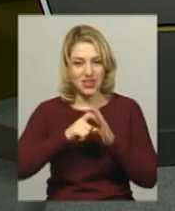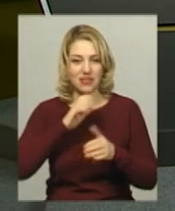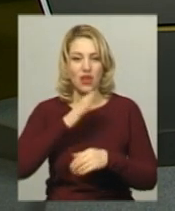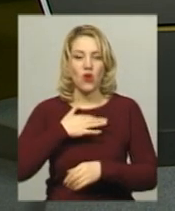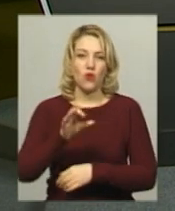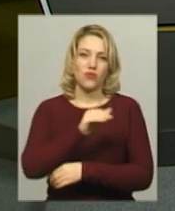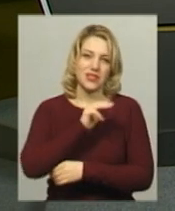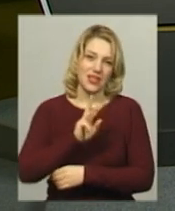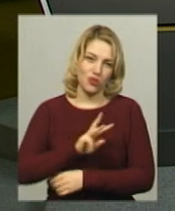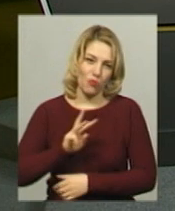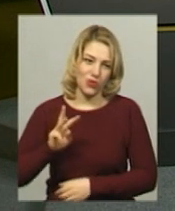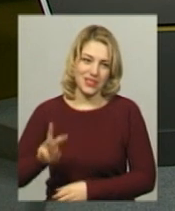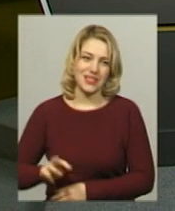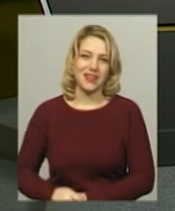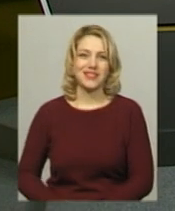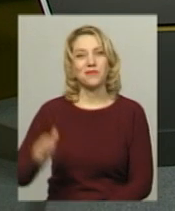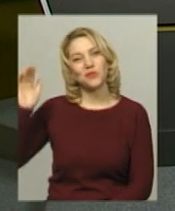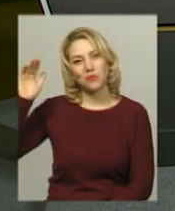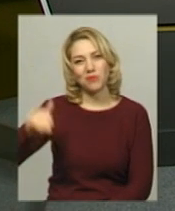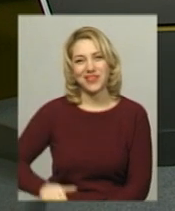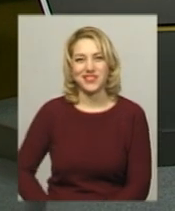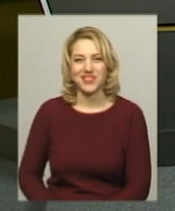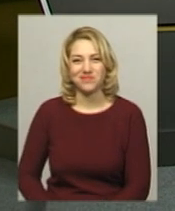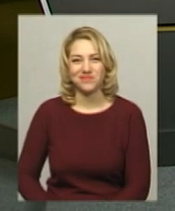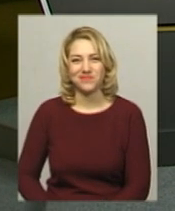офіційному сайті та на сторінці у Фейсбук. Побачимось!